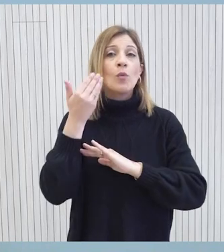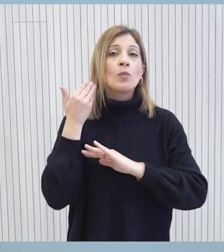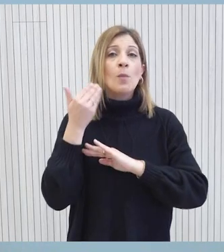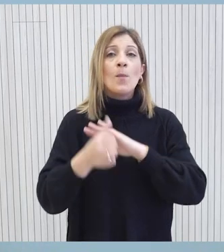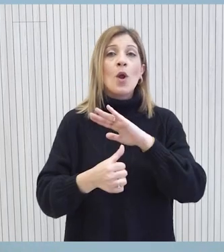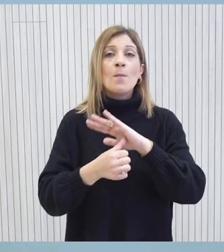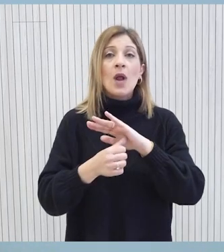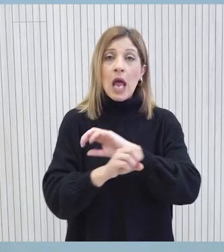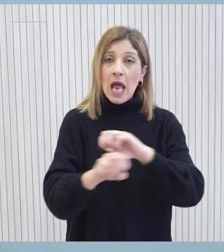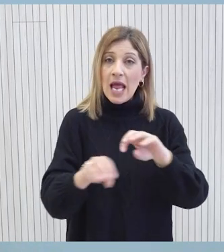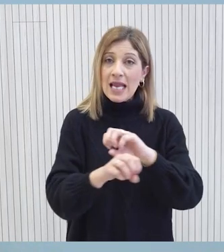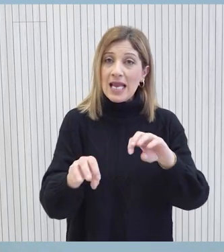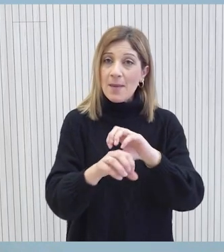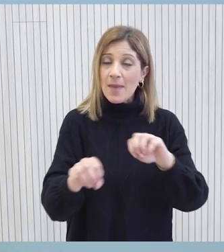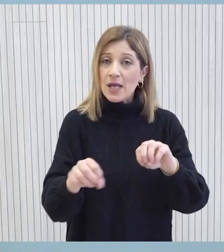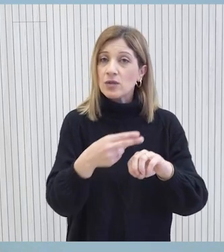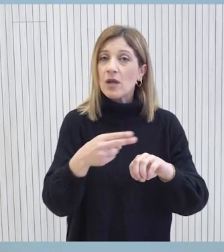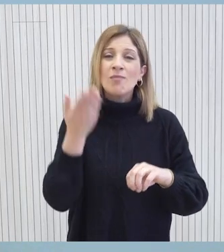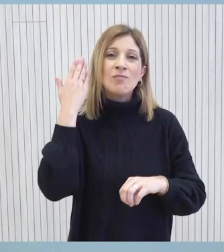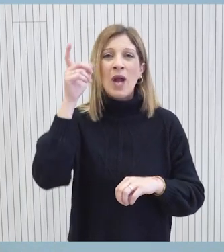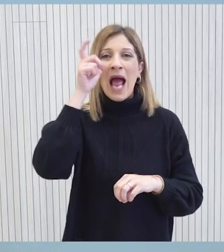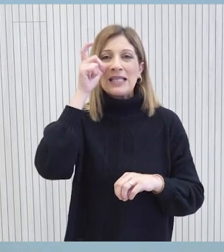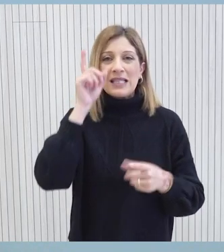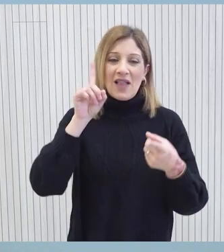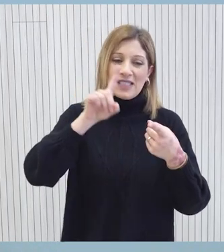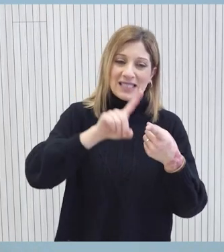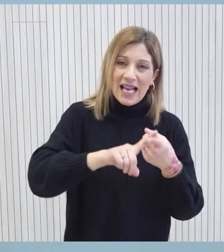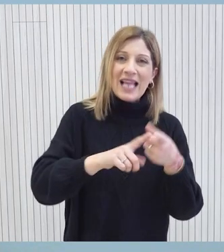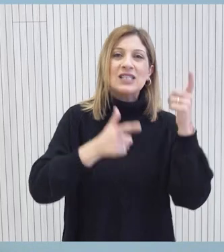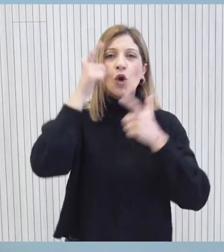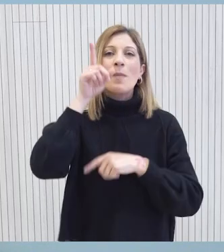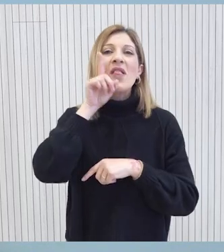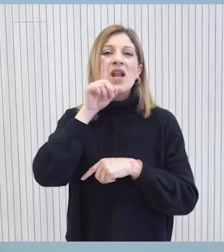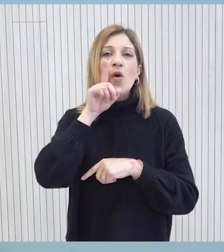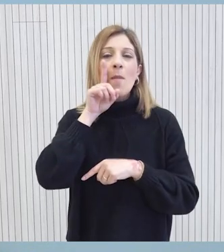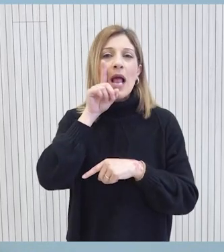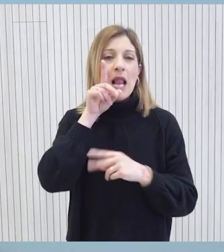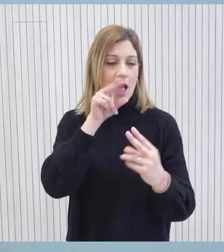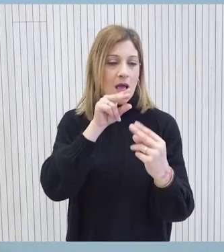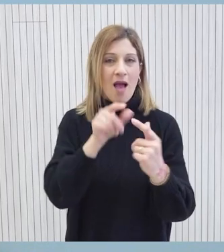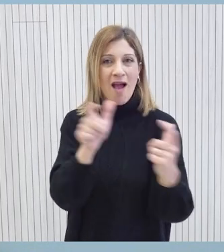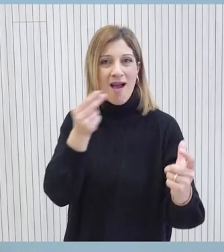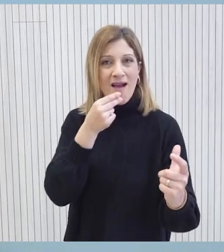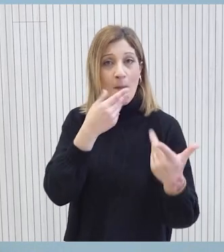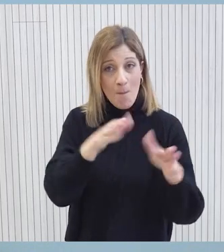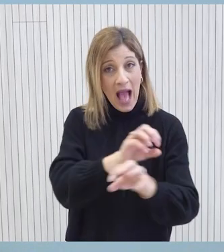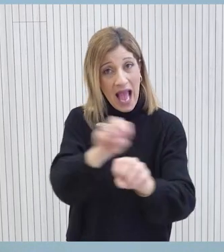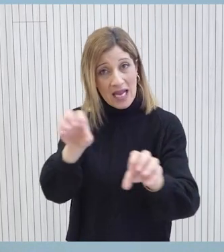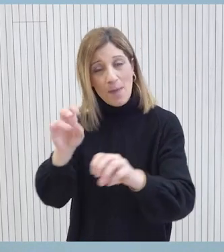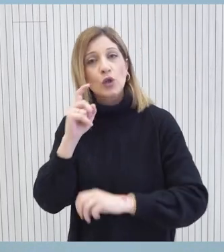Δημοκρατίας για τη συνάντηση που είχε με την προσωπική απεσταγμένη και σε δεύτερη ρωτή που έχει συζητήρα ο Πατσίκης και Δαδίου